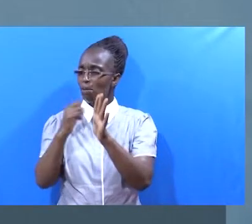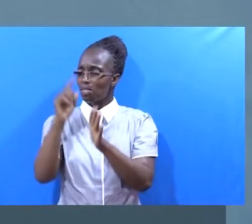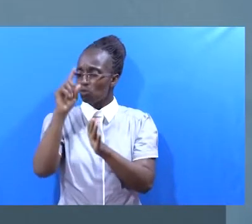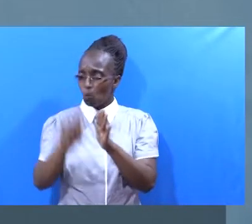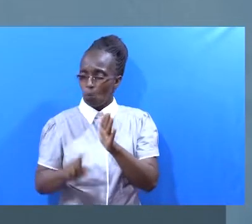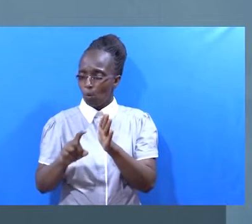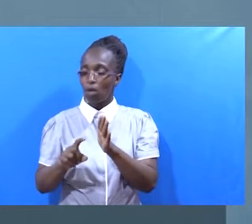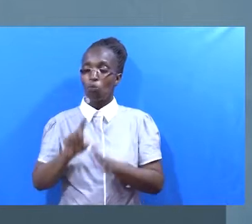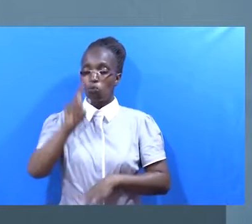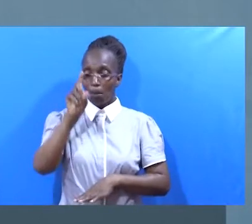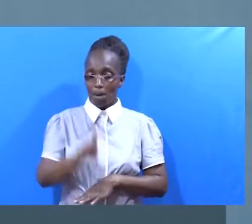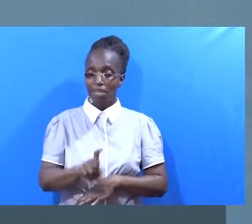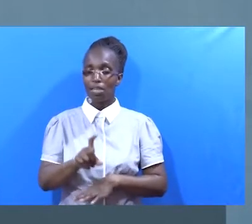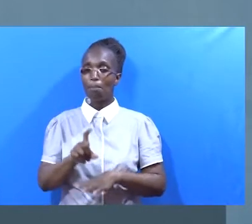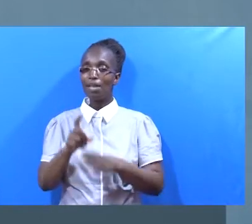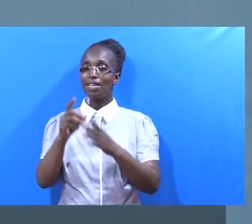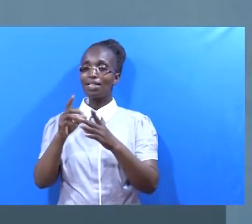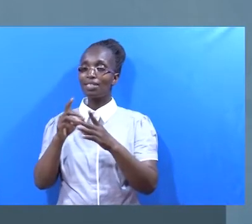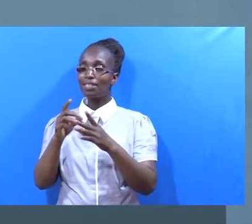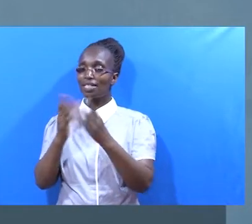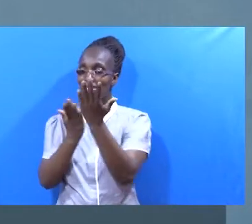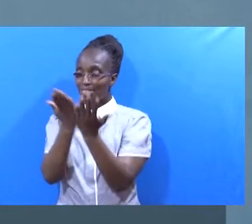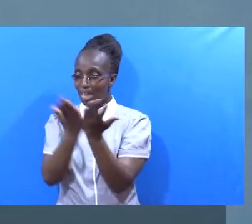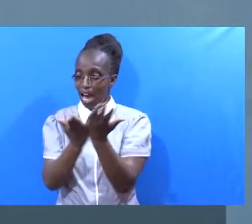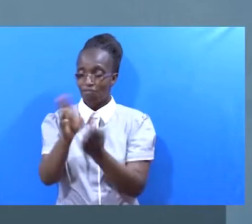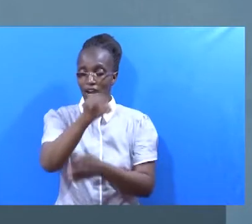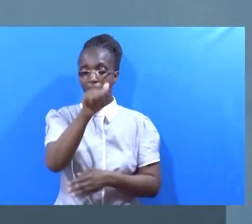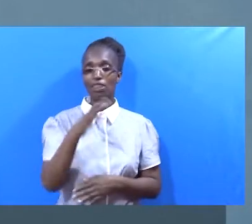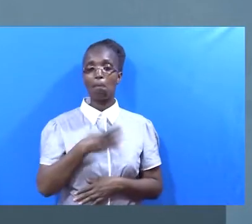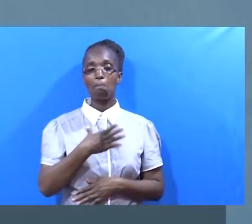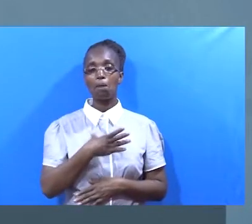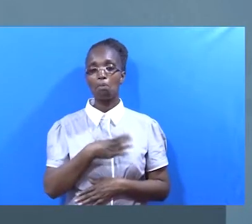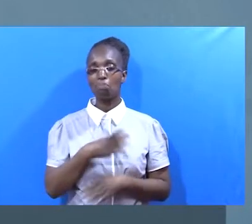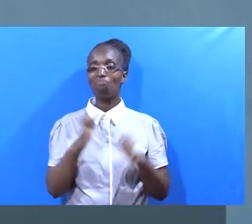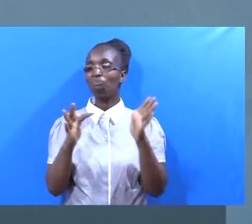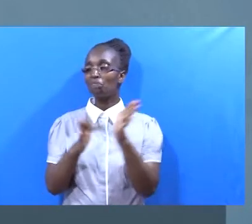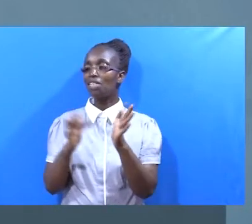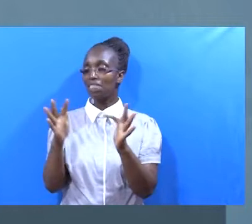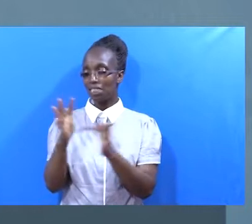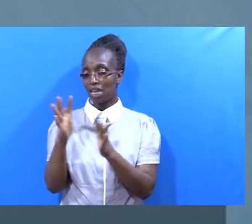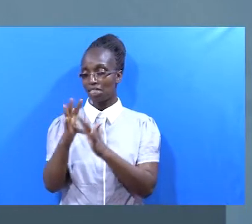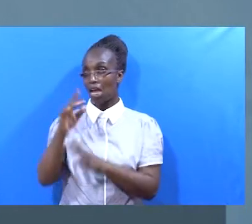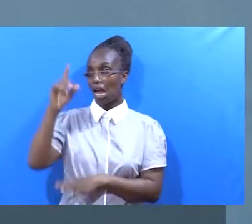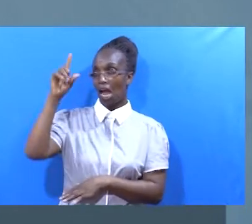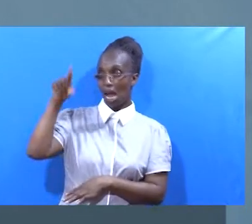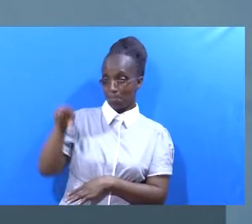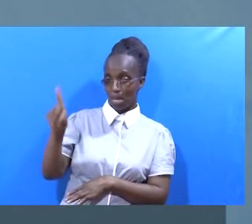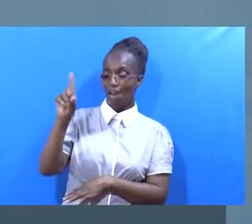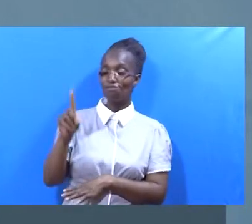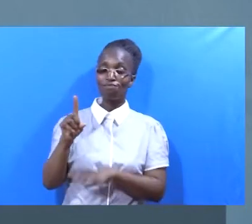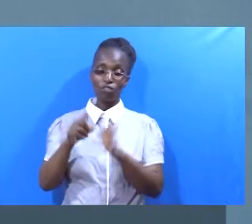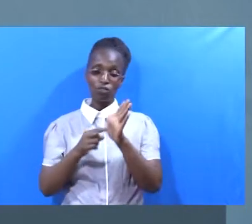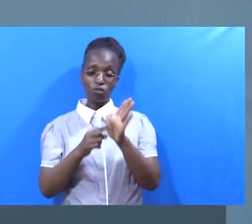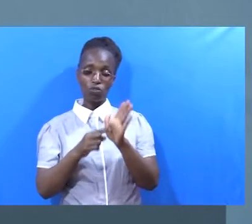watumishi Katika ndunia ii Tu watumikie wengine Mokozi Yesu Kristo Alionyesha mfano